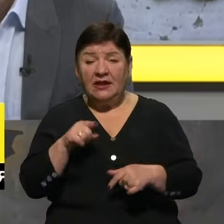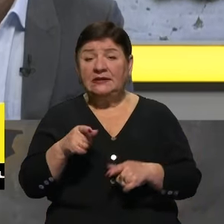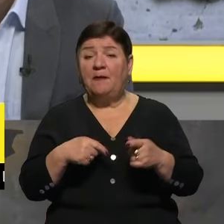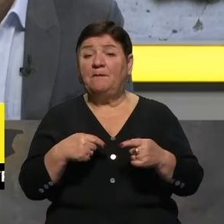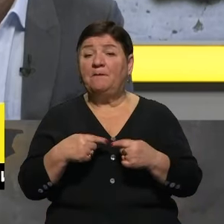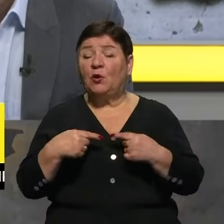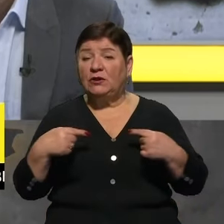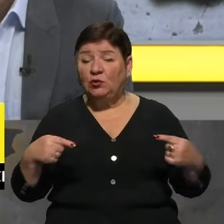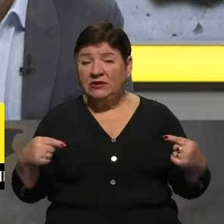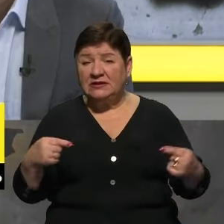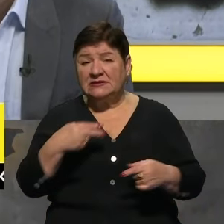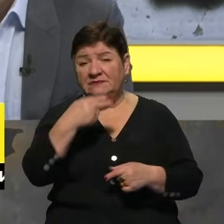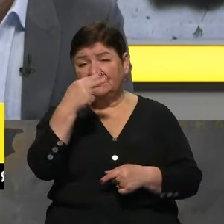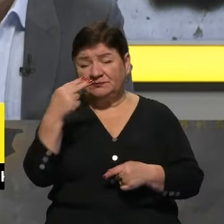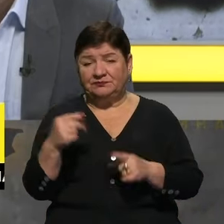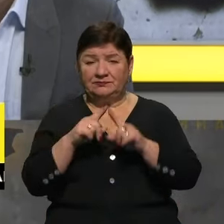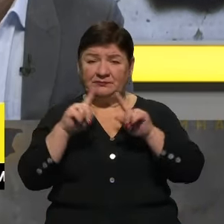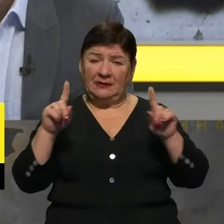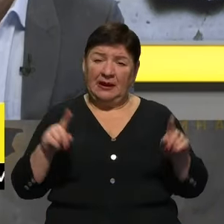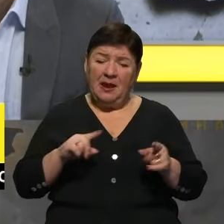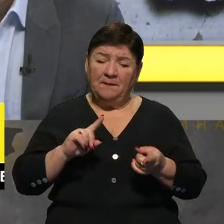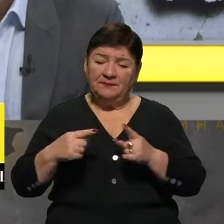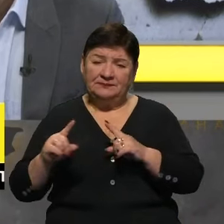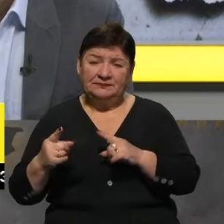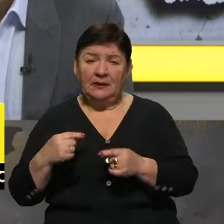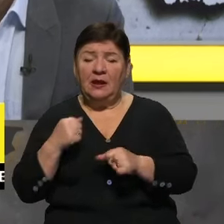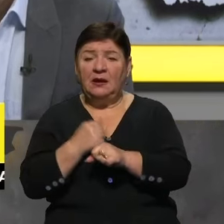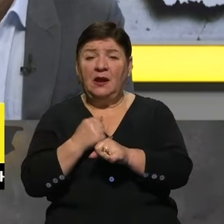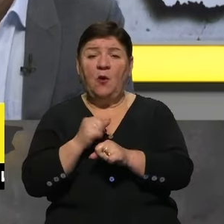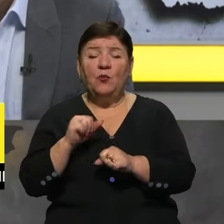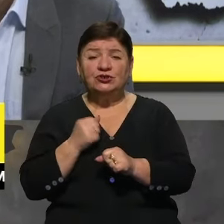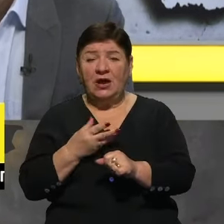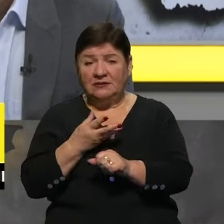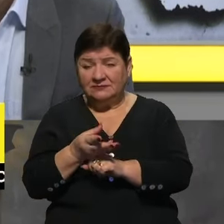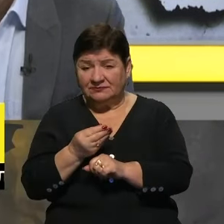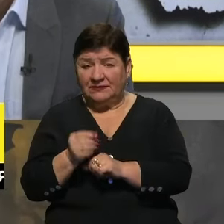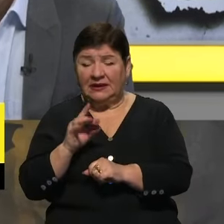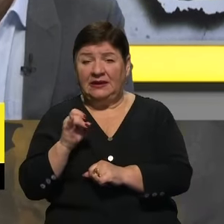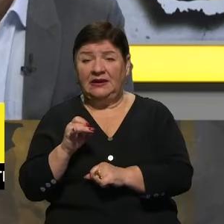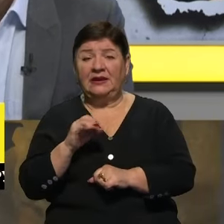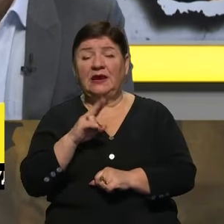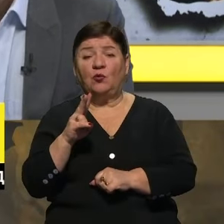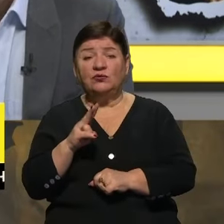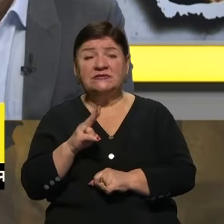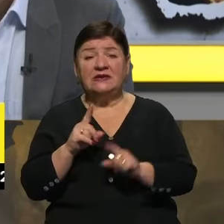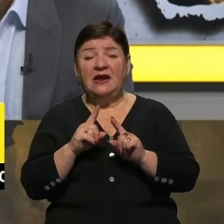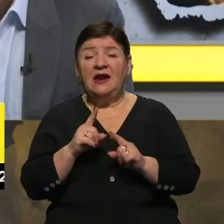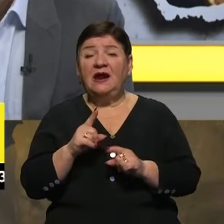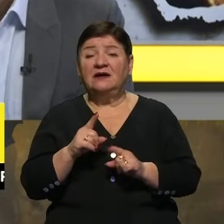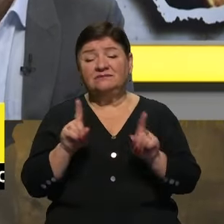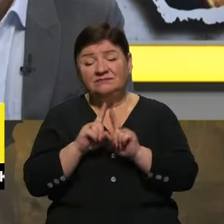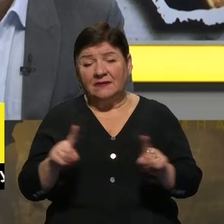різноманітні розмальовані трофеї, переділені, так що можна і задонатити, собі якусь класну іграшку